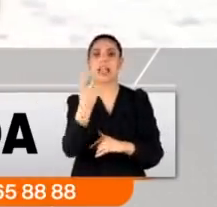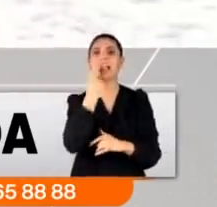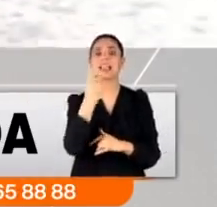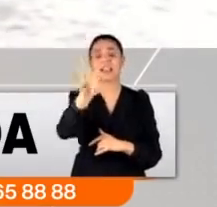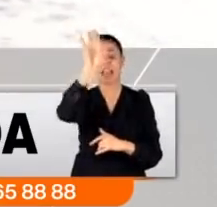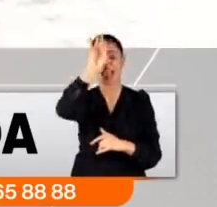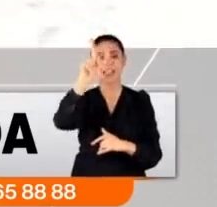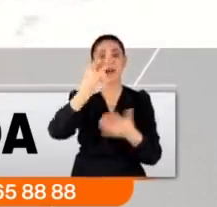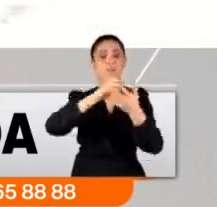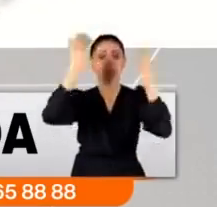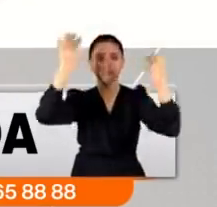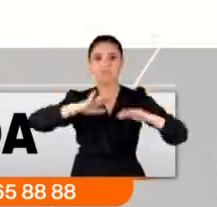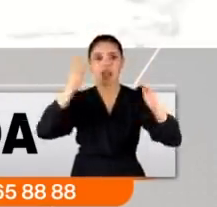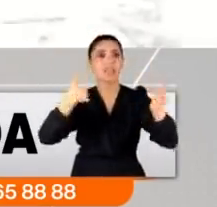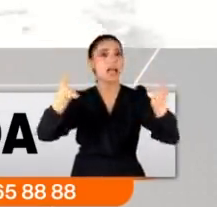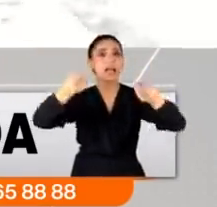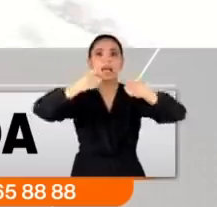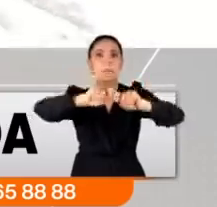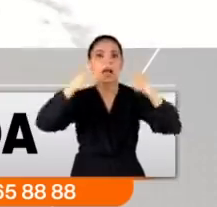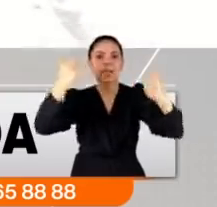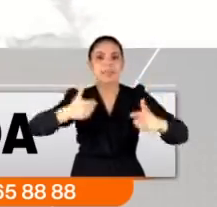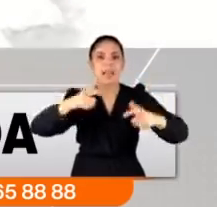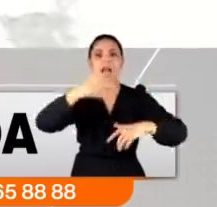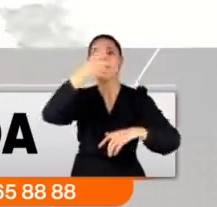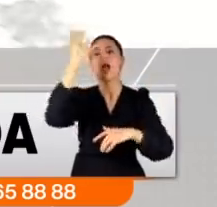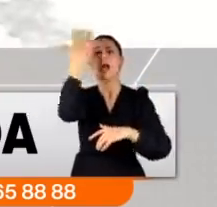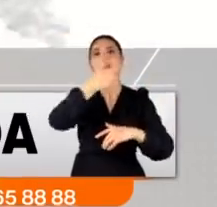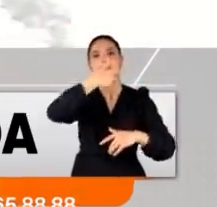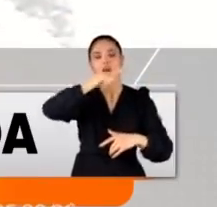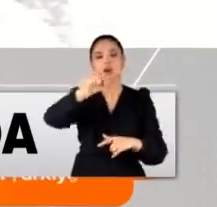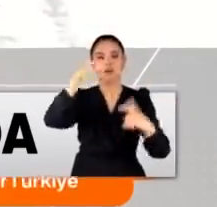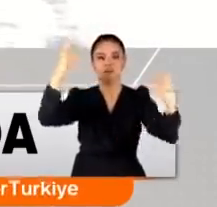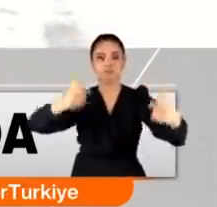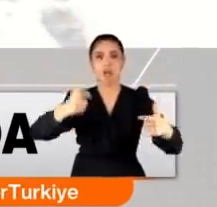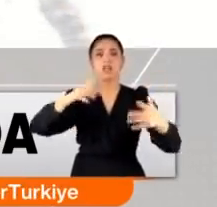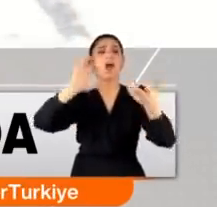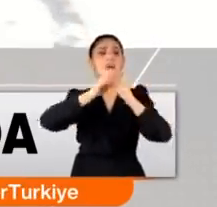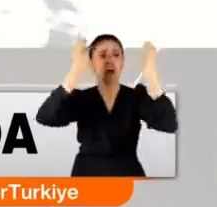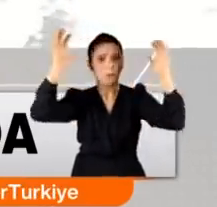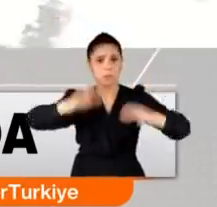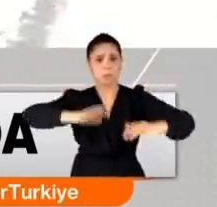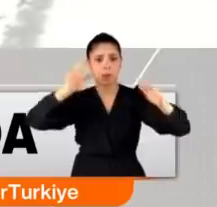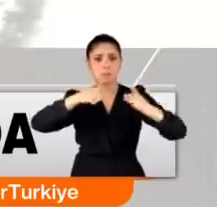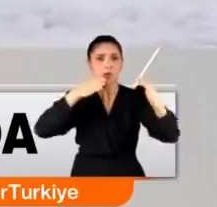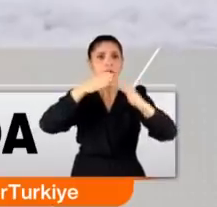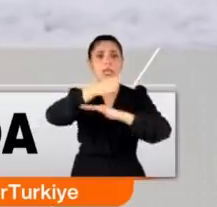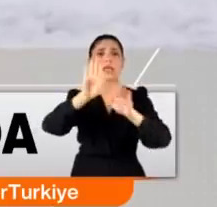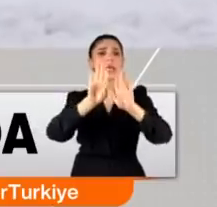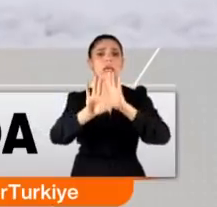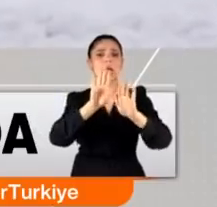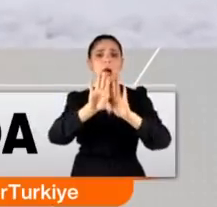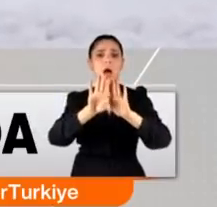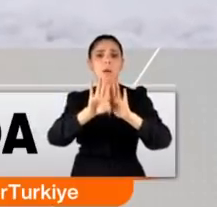yağdığında kapanan noktalardan bir tanesi de Karaköy iskelesiydi. Kar o kadar yoğundu ki iskelenin giriş kapısı